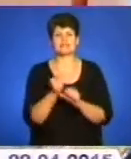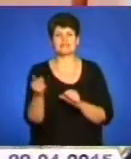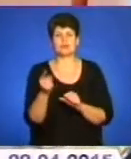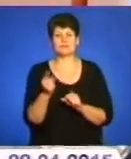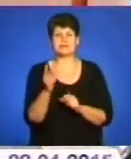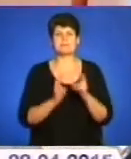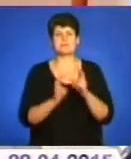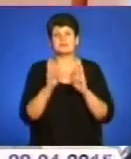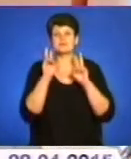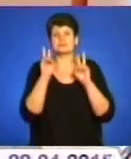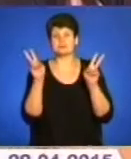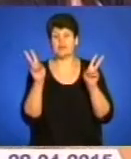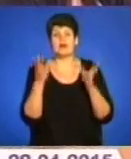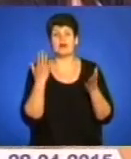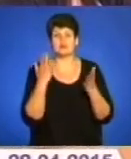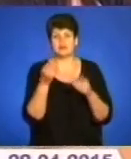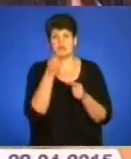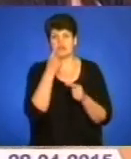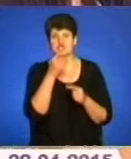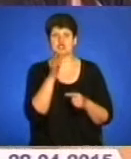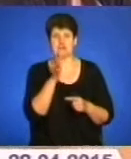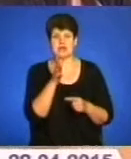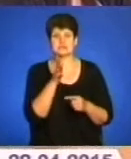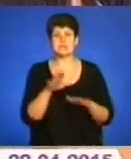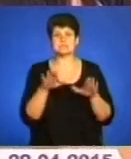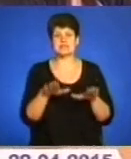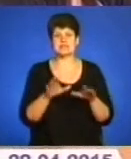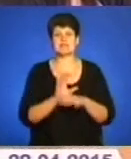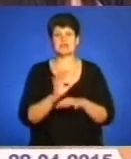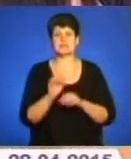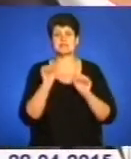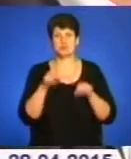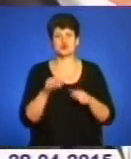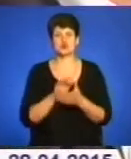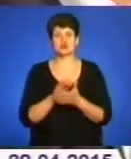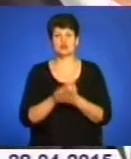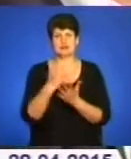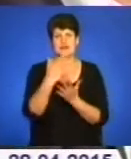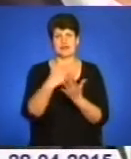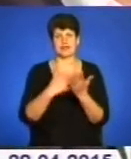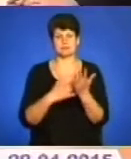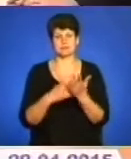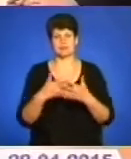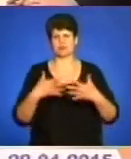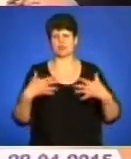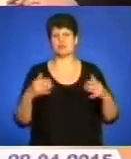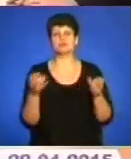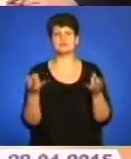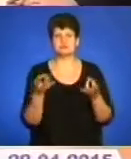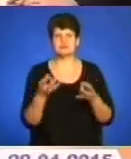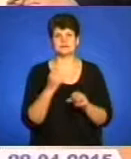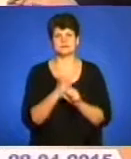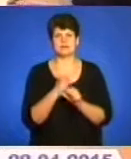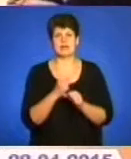підприємства, ще невідомо. Але уже в найближчий час місцеві виробники зможуть ознайомитися з каталогом продукції, яка необхідна для